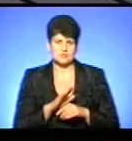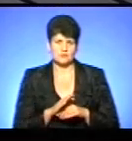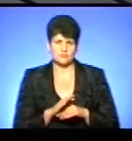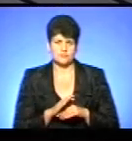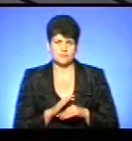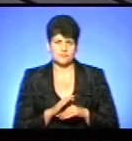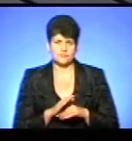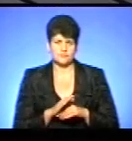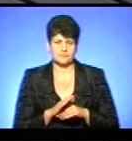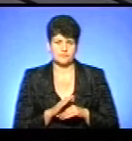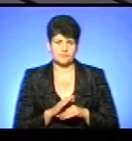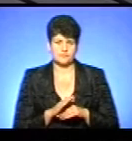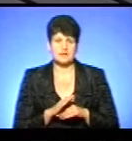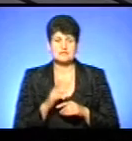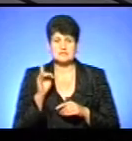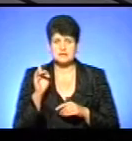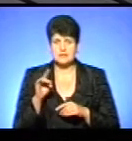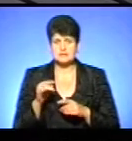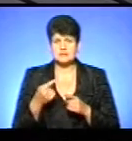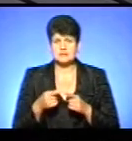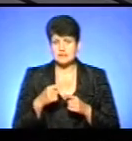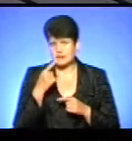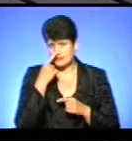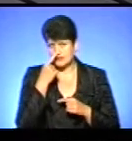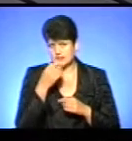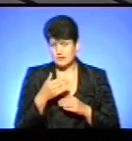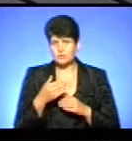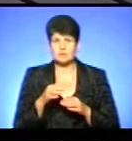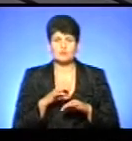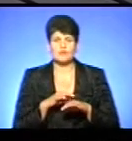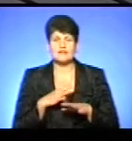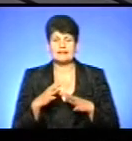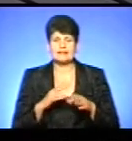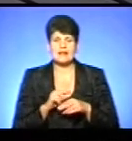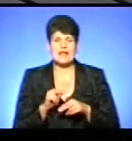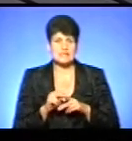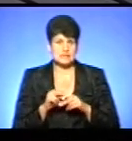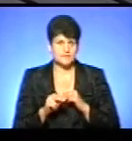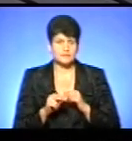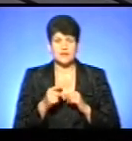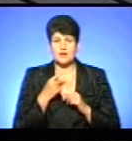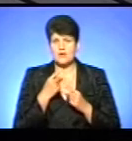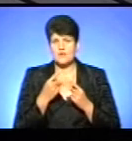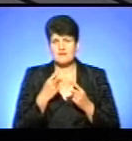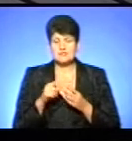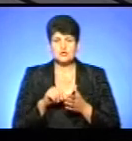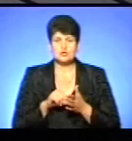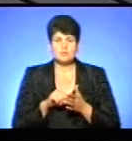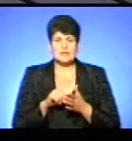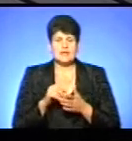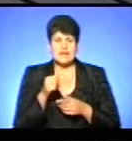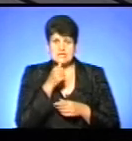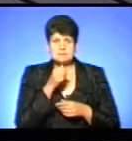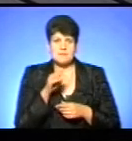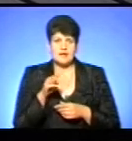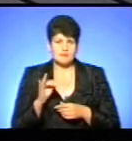Але, знаєте, буквально недавно ми проводили такий тренінг, і виступали експерти МОЗ, і